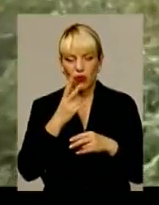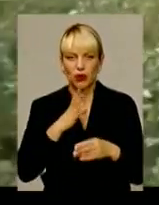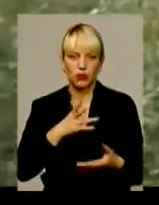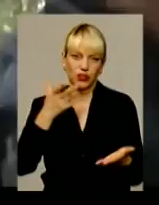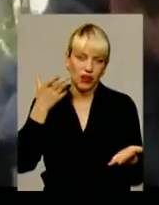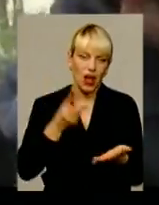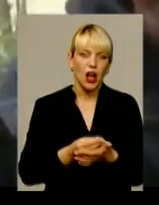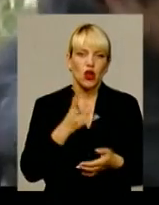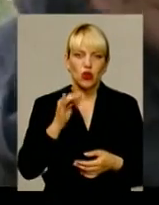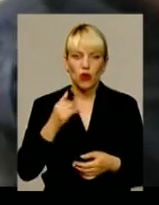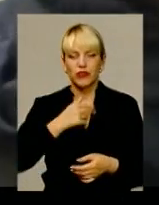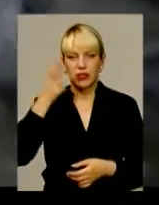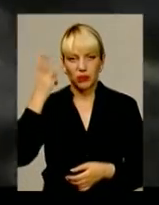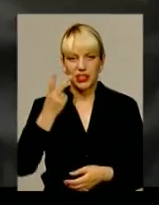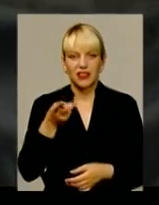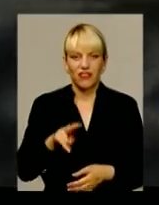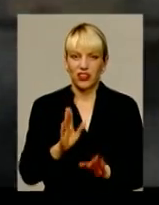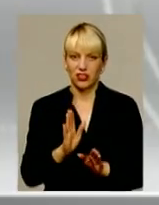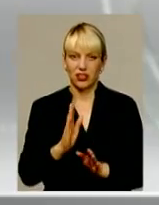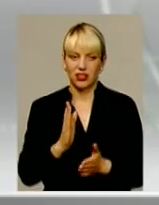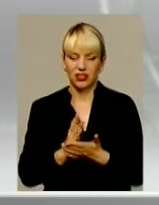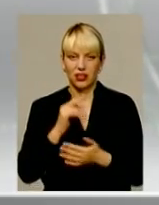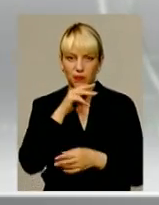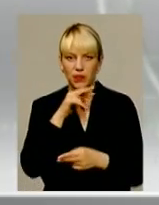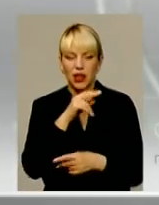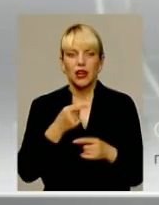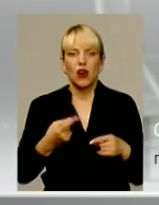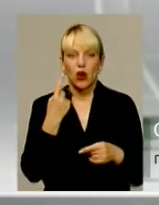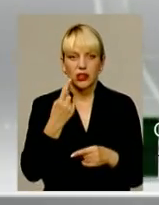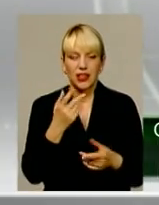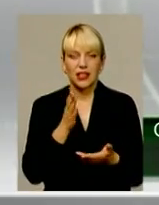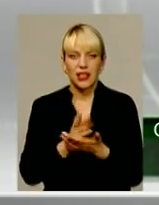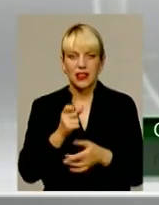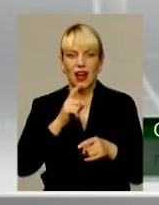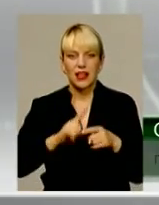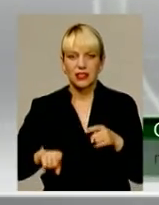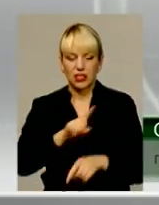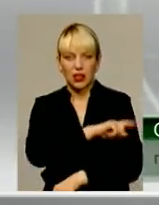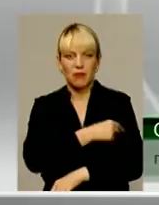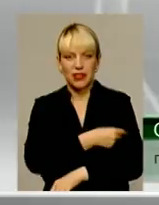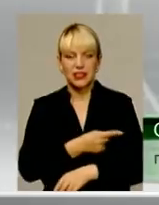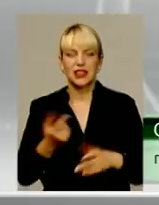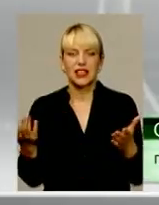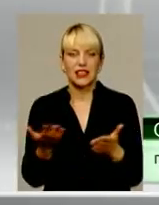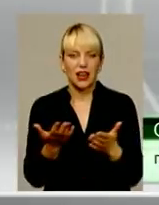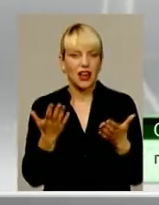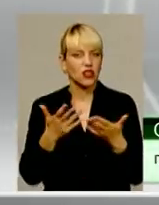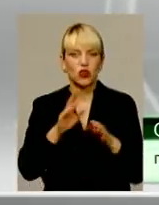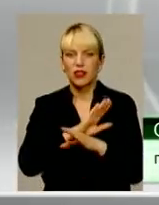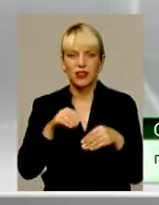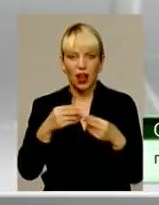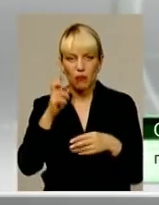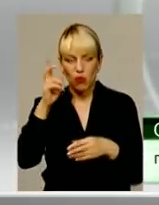Однак її на Хмельниччині нині лише дві дози. Одна знаходиться на екстреної медицині, яка, якщо не дай Бог,